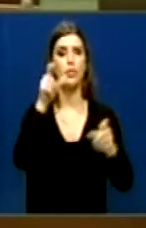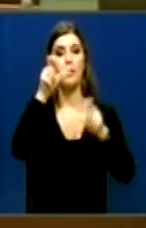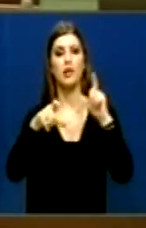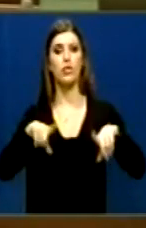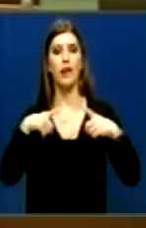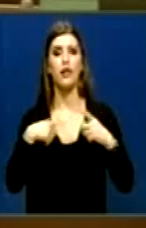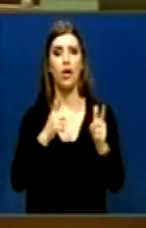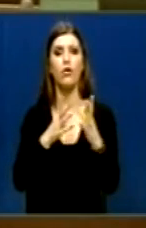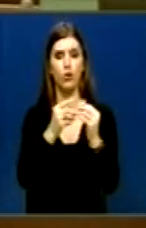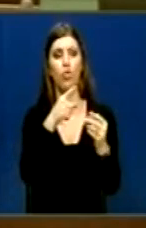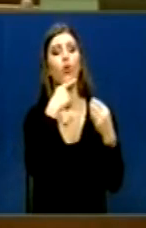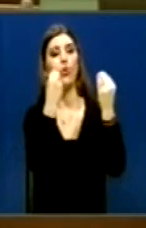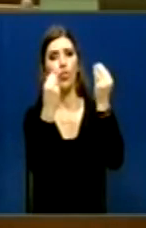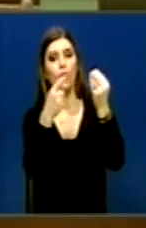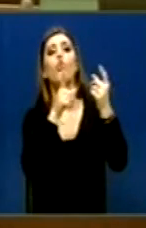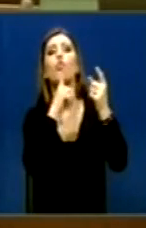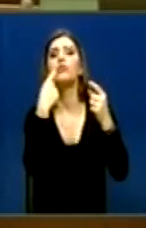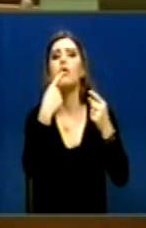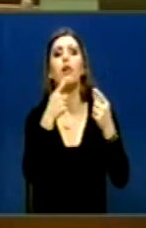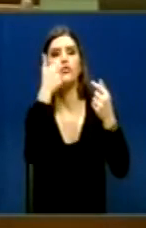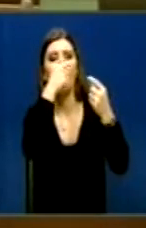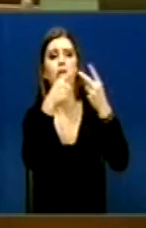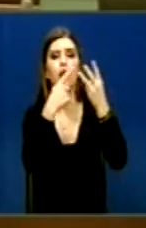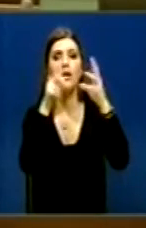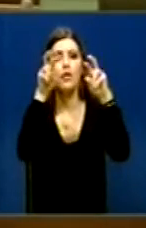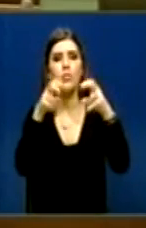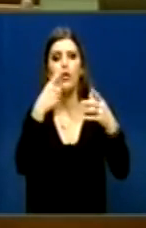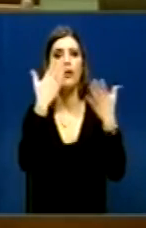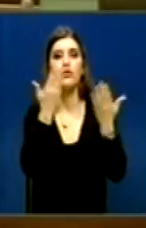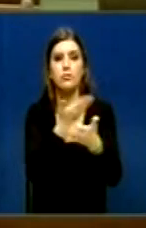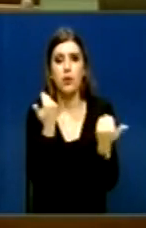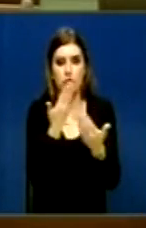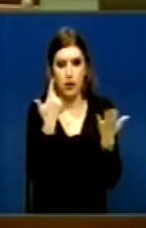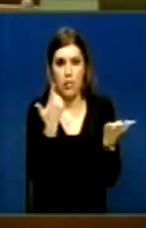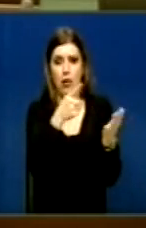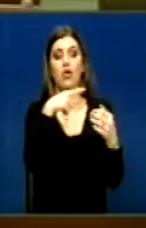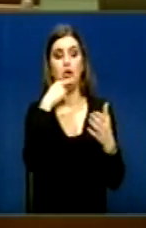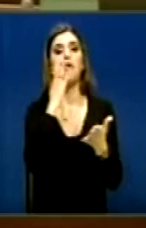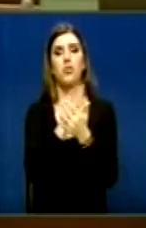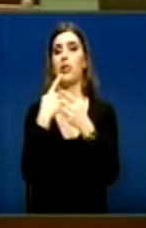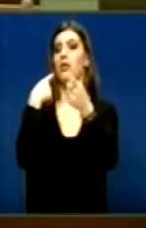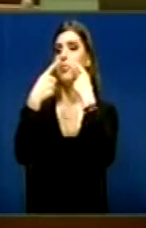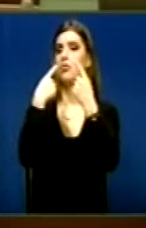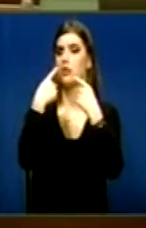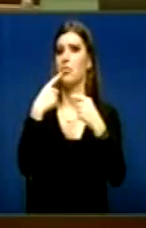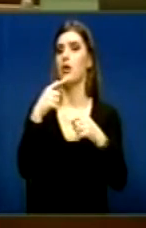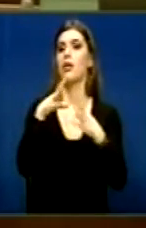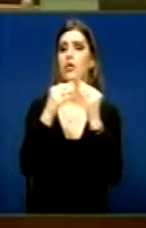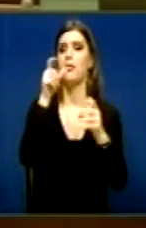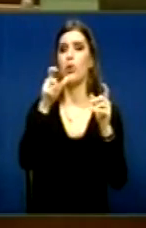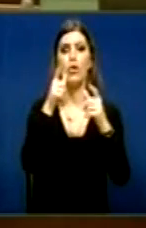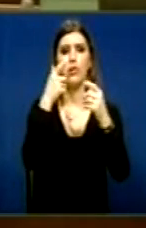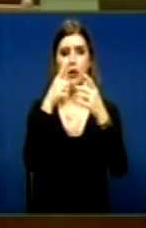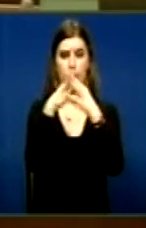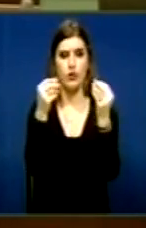Kujna ja ke thonë, qështja ke thonë, qëka të ka thonë naj? Për të regonat dhe qëtose, e kom përmendi, përmendi, përmendi, dhe këtu. Në basë e ke përmendi dhe në